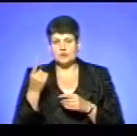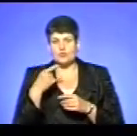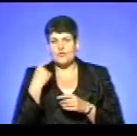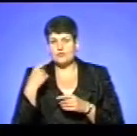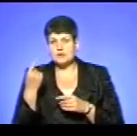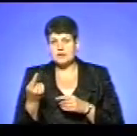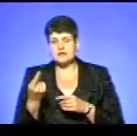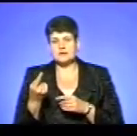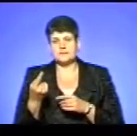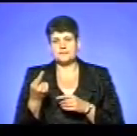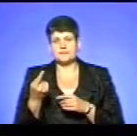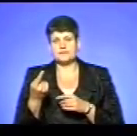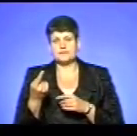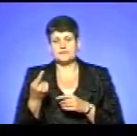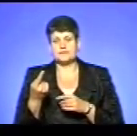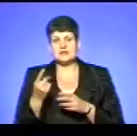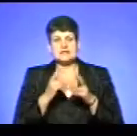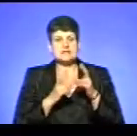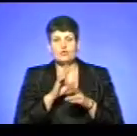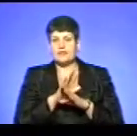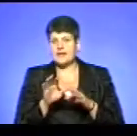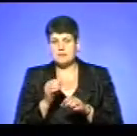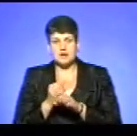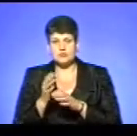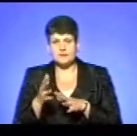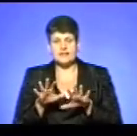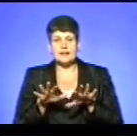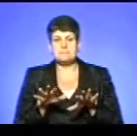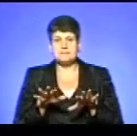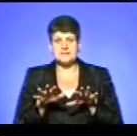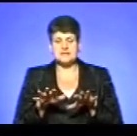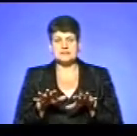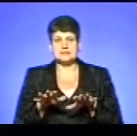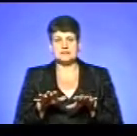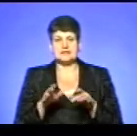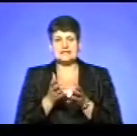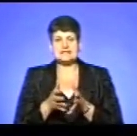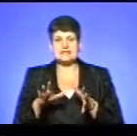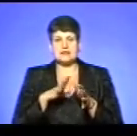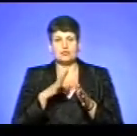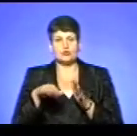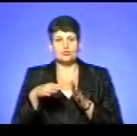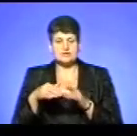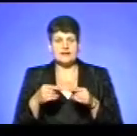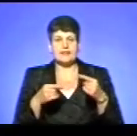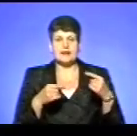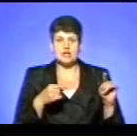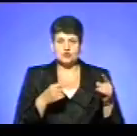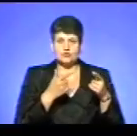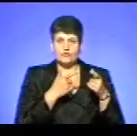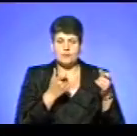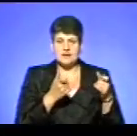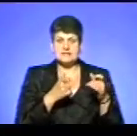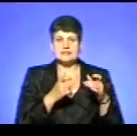від очевидців, завод не працював і на місці, скажімо так, і цистерни були пусті. За іншою інформацією